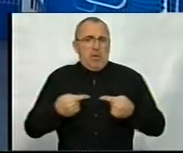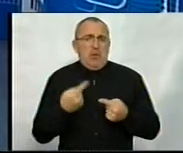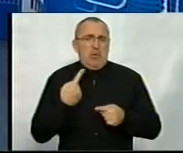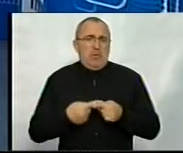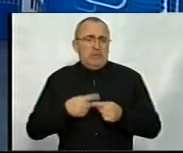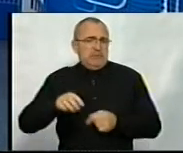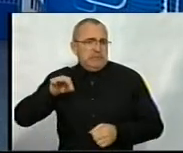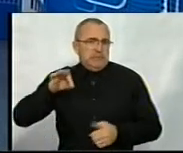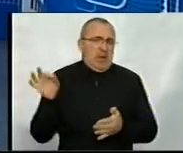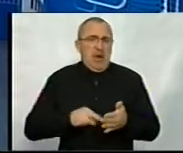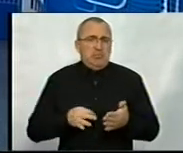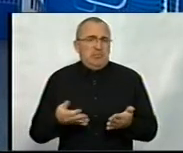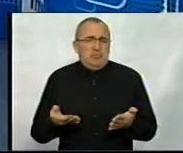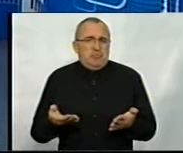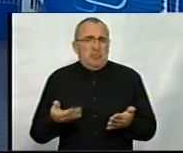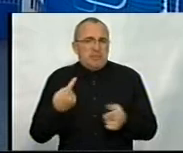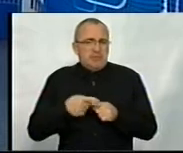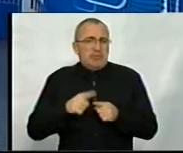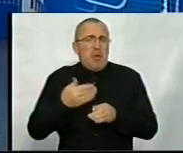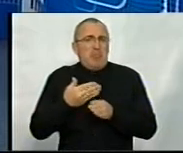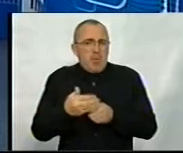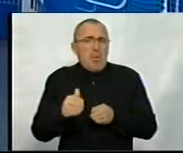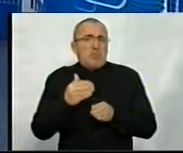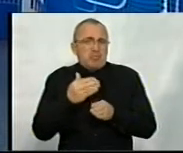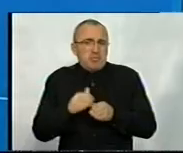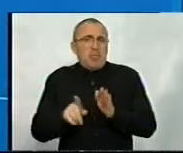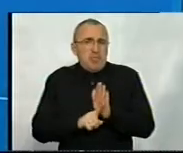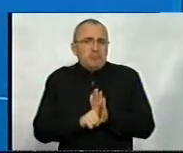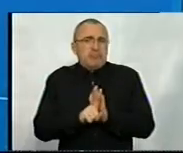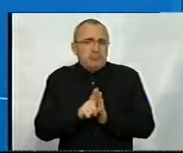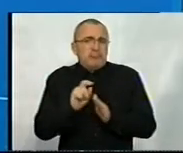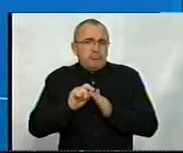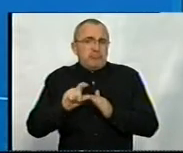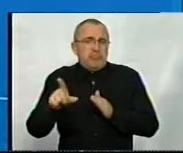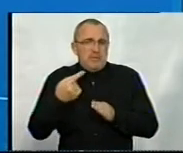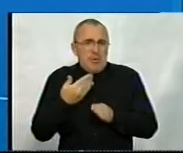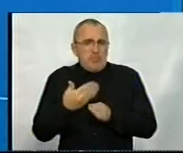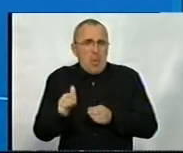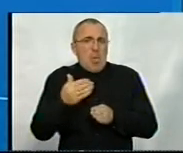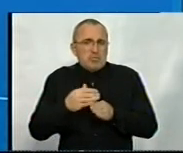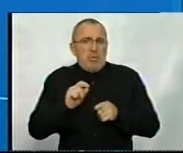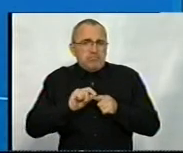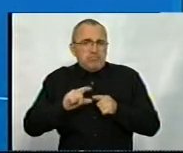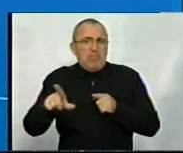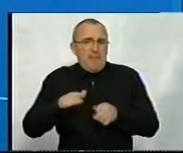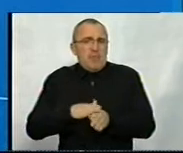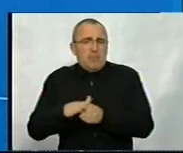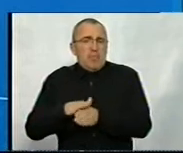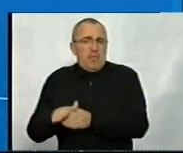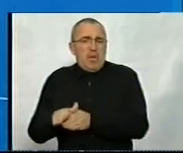прям сразу, сразу поняла. Це поступово все відбувалося, поступово все відбувалося.